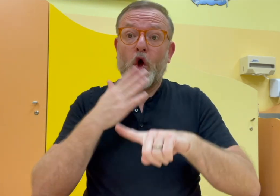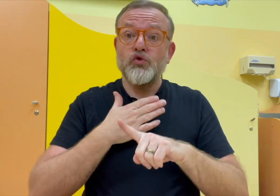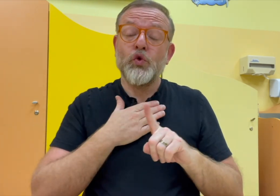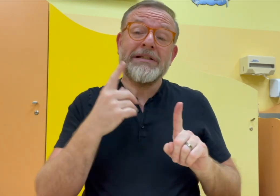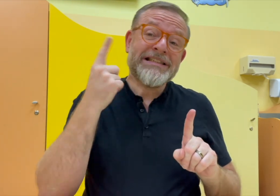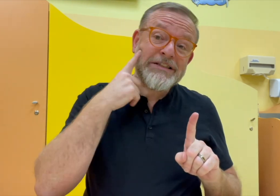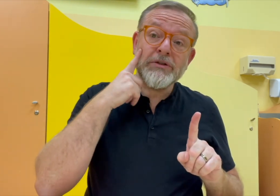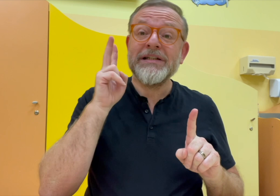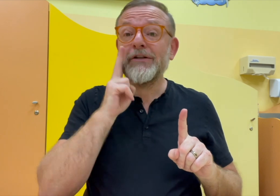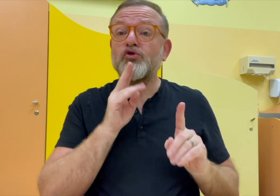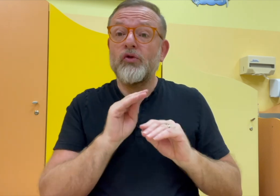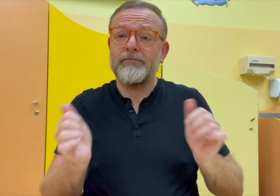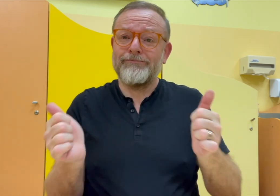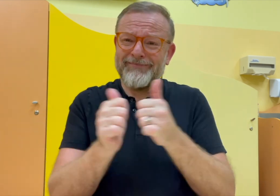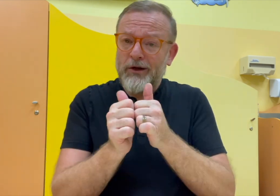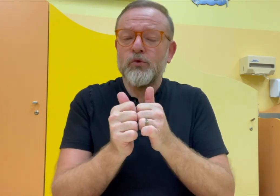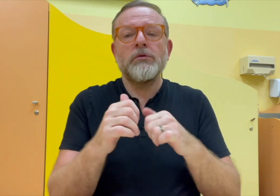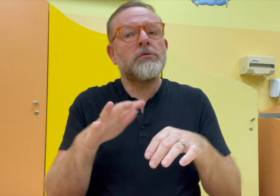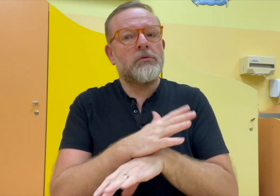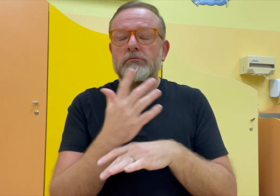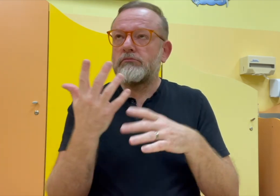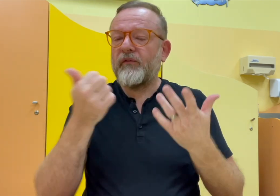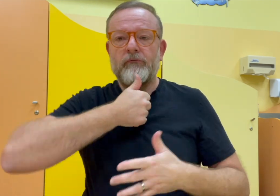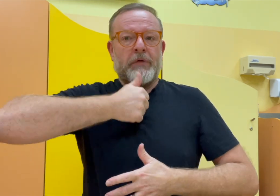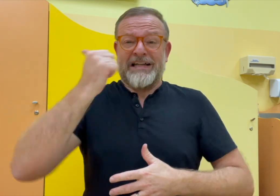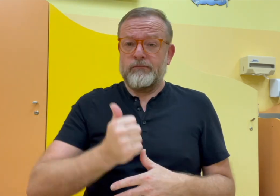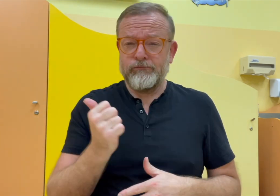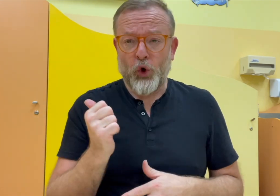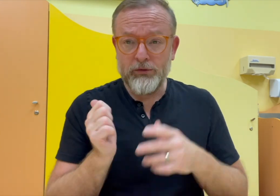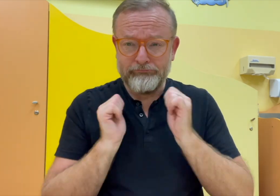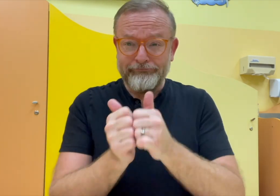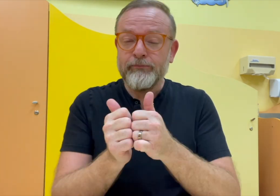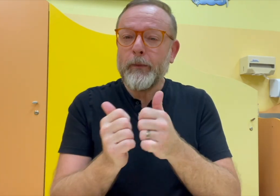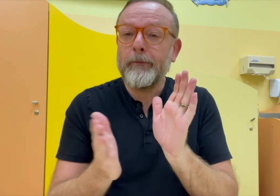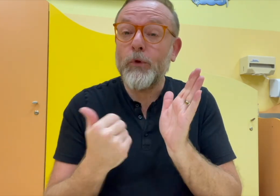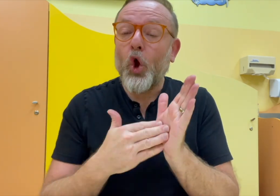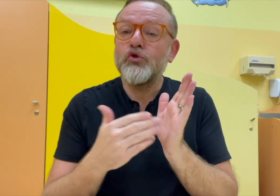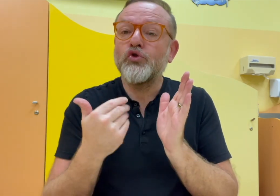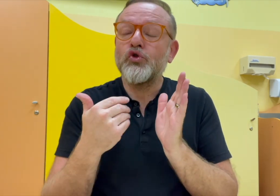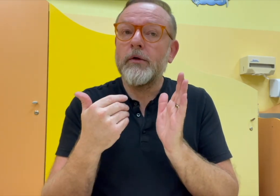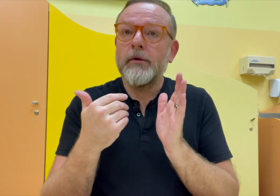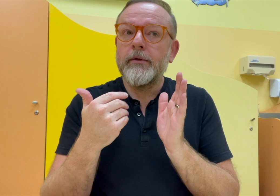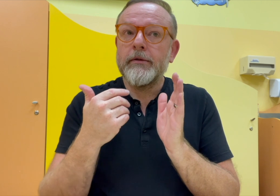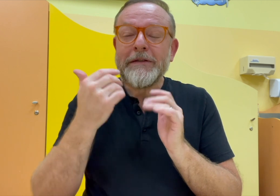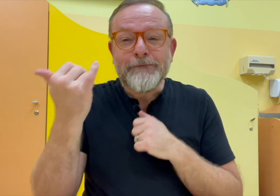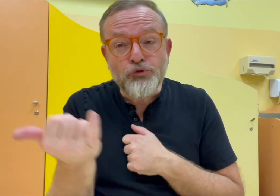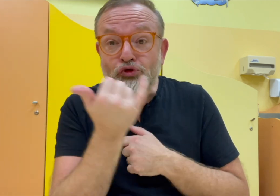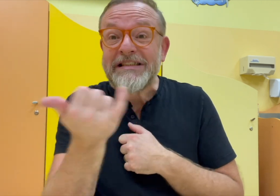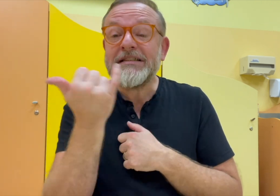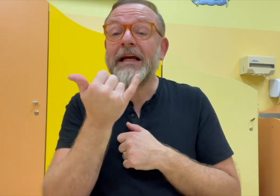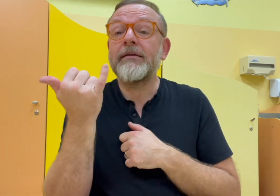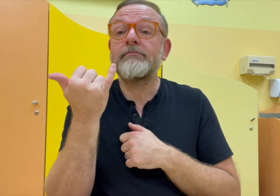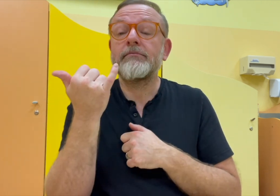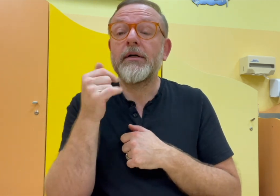jazyka, je obrovsky podle mě důležité, aby tam oba dva byli. Aby tam byl slyšící pedagog i